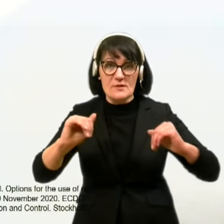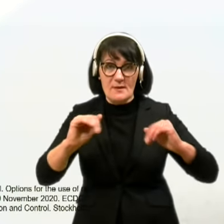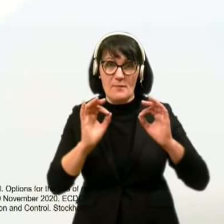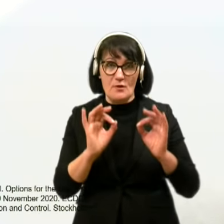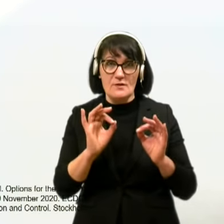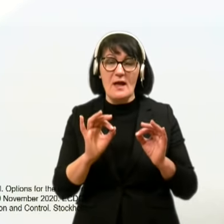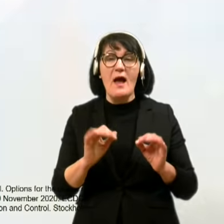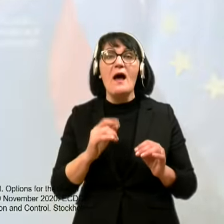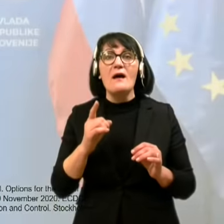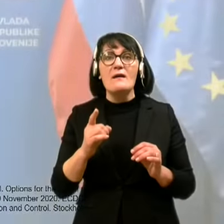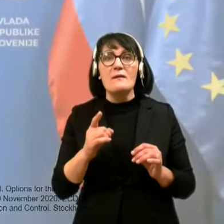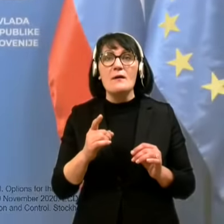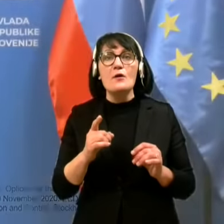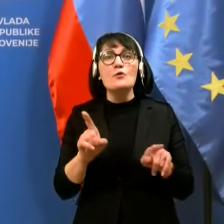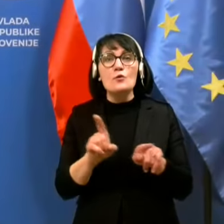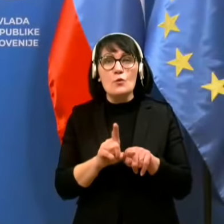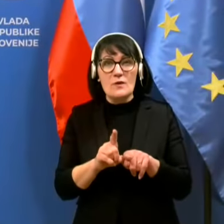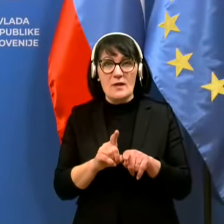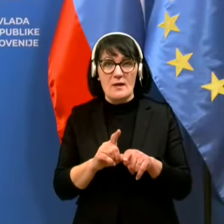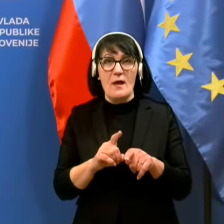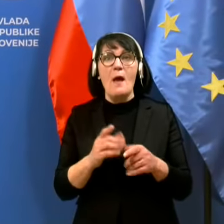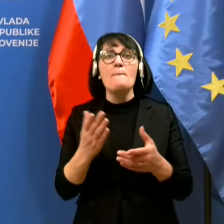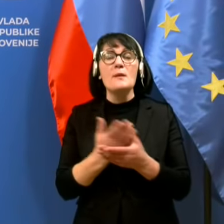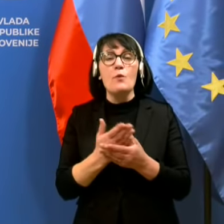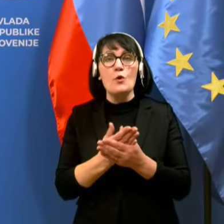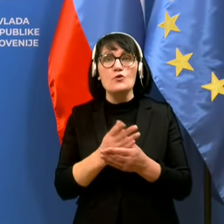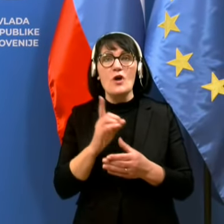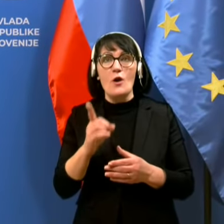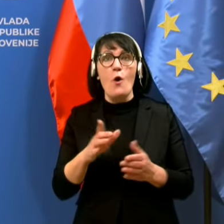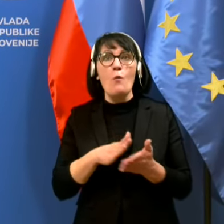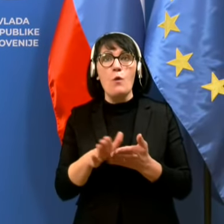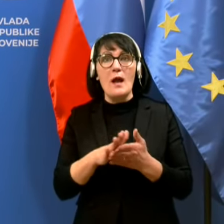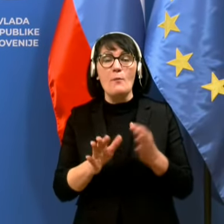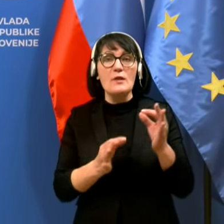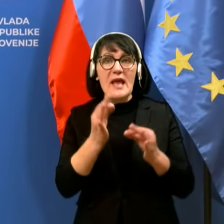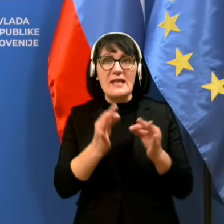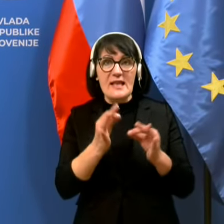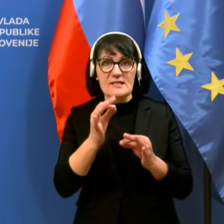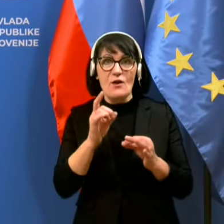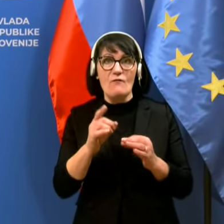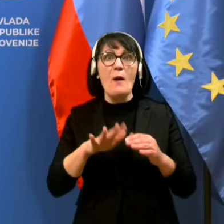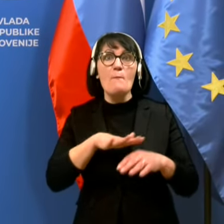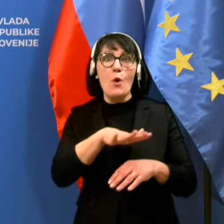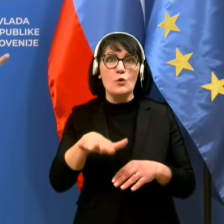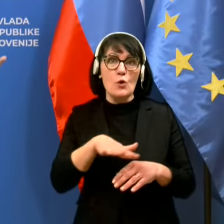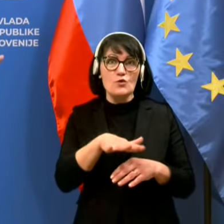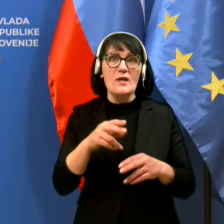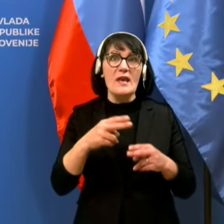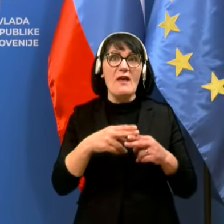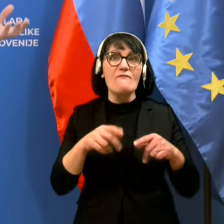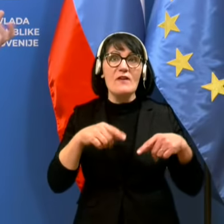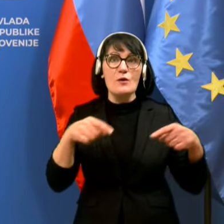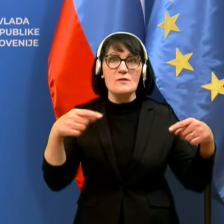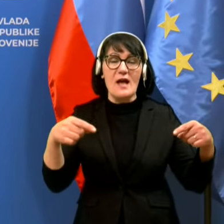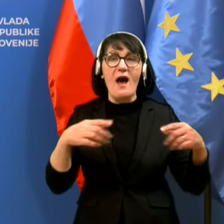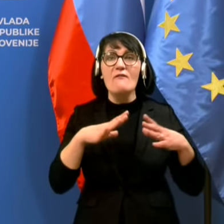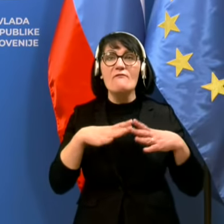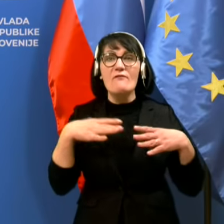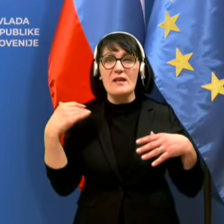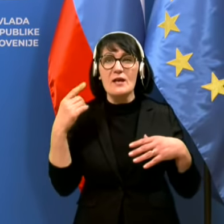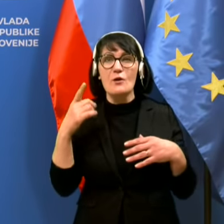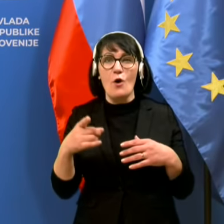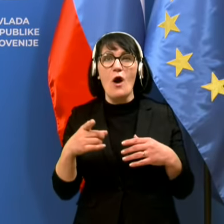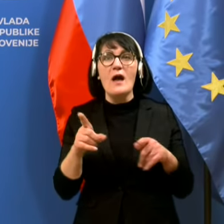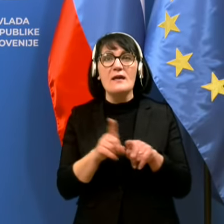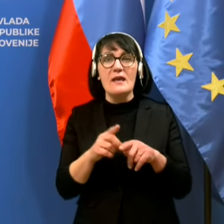VHO in ECDC tudi priporočata uporabo teh testov v področjih, kjer je virusa veliko, torej visoka prevelenca